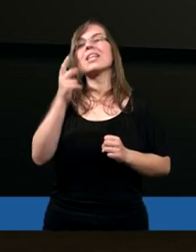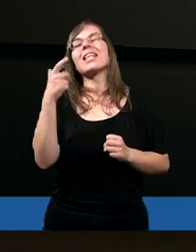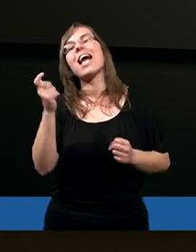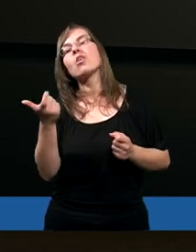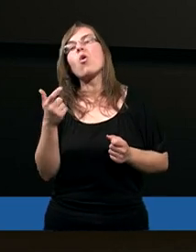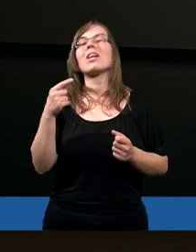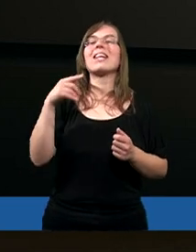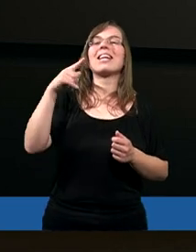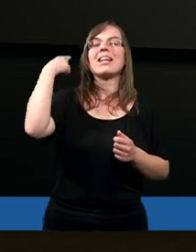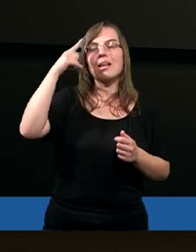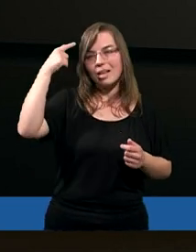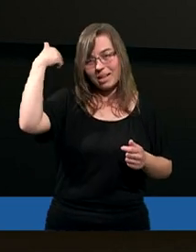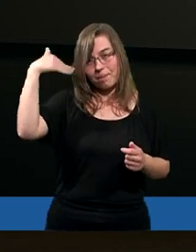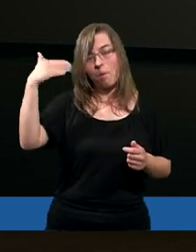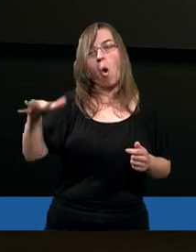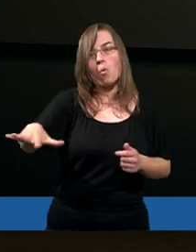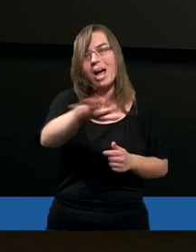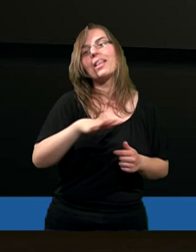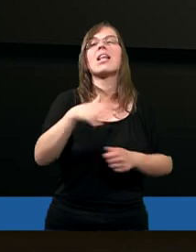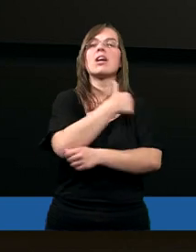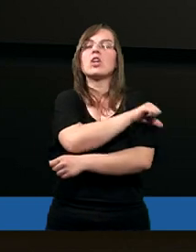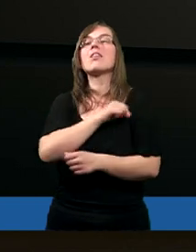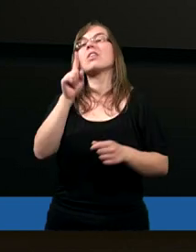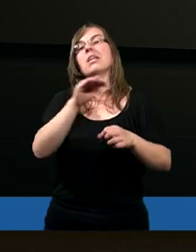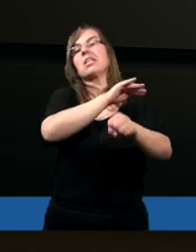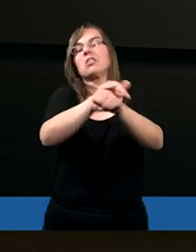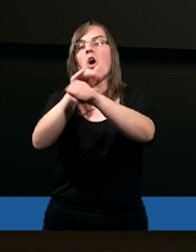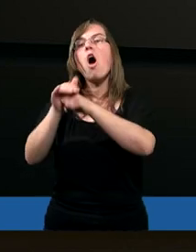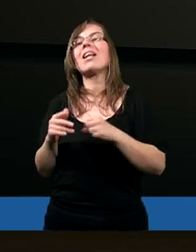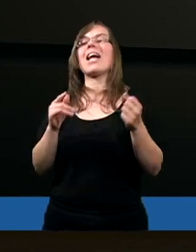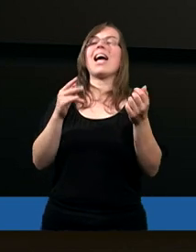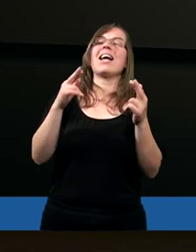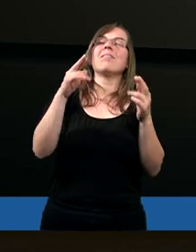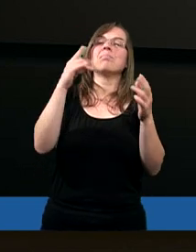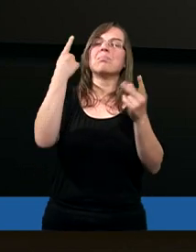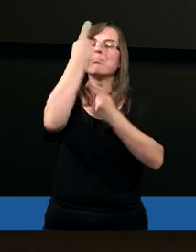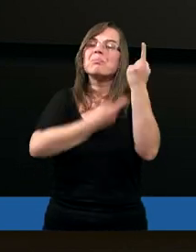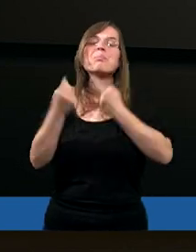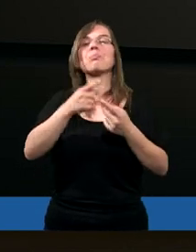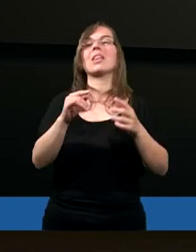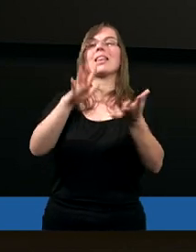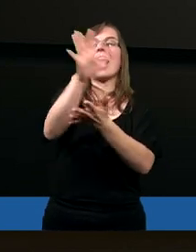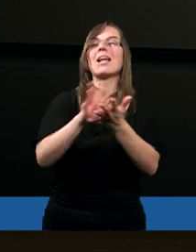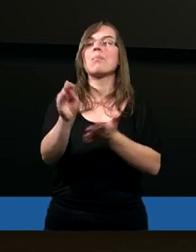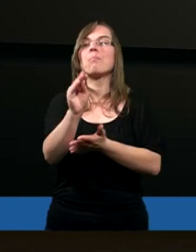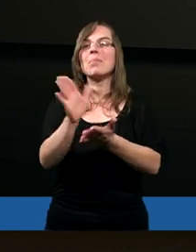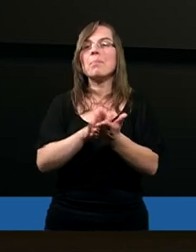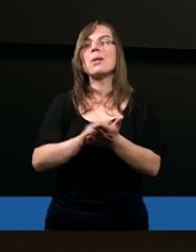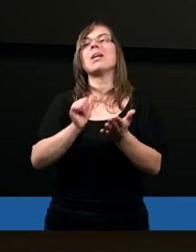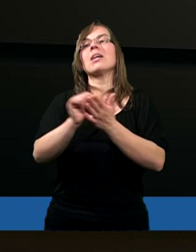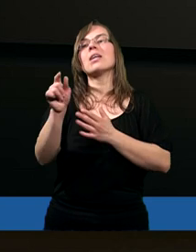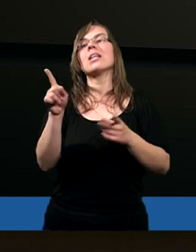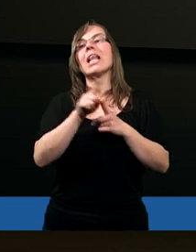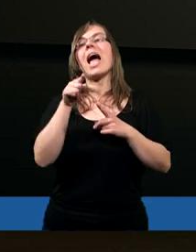większa społeczność chrześcijańska, która zgodnie interpretują tak, a nie inaczej pewien tekst biblijny. No ale jak mówiłem wcześniej,